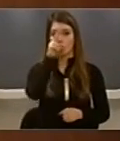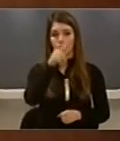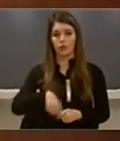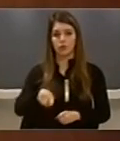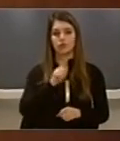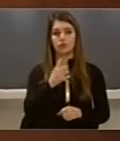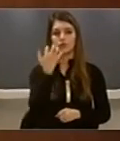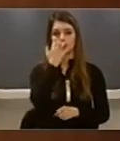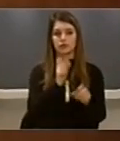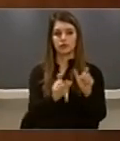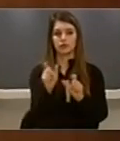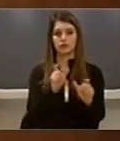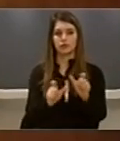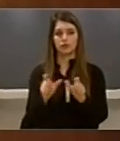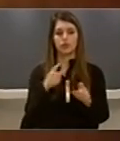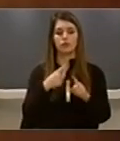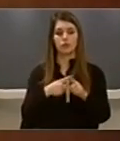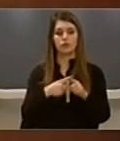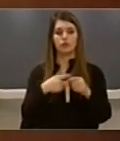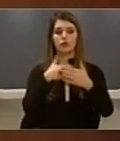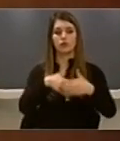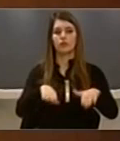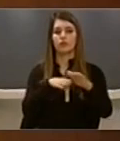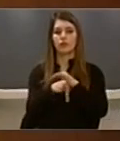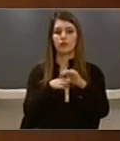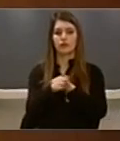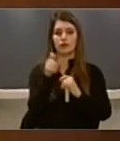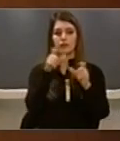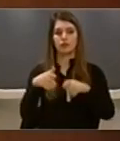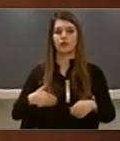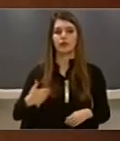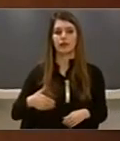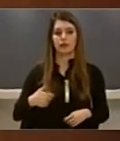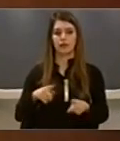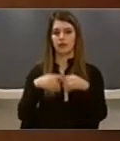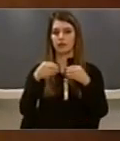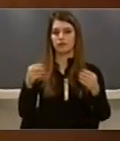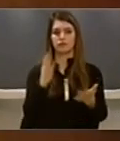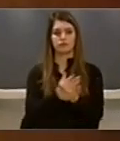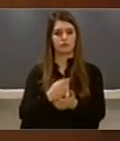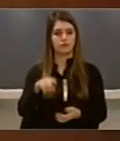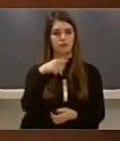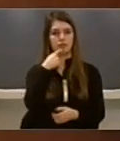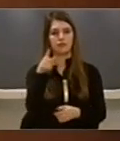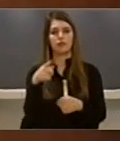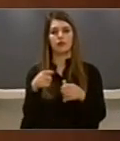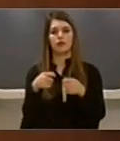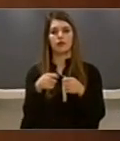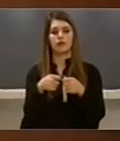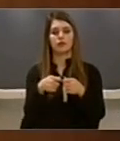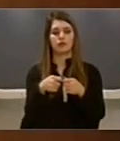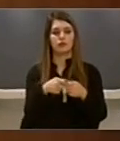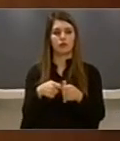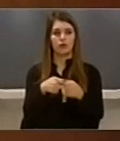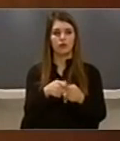profiterve Dhe organizatoreve joshë për largimin e të rrinjëve Që u cekë dhe këtu viktima Nga rethi ferizajt I